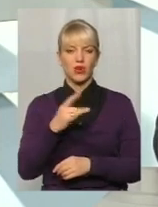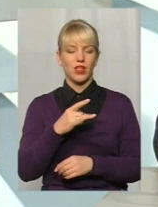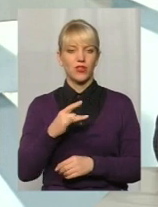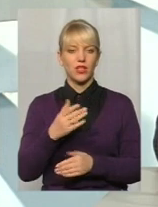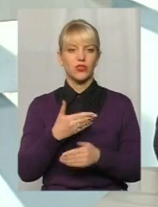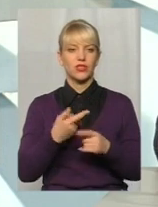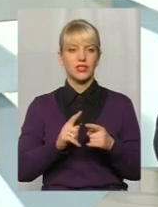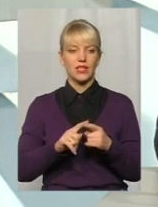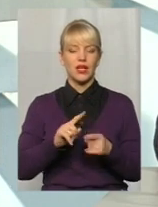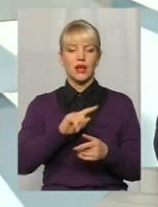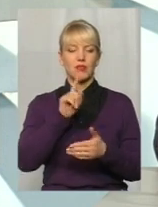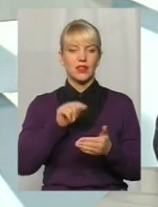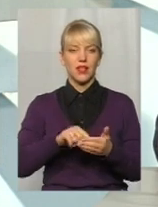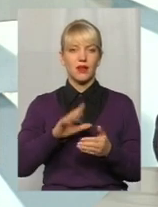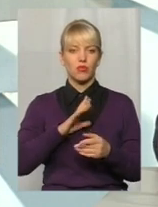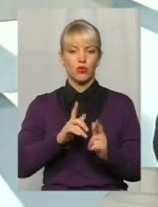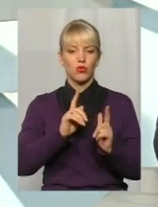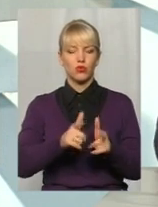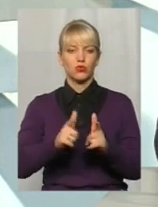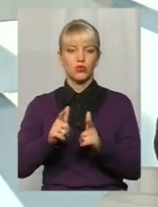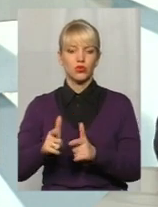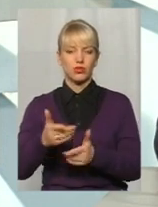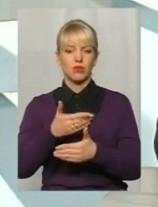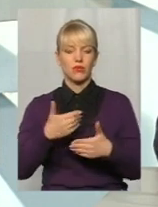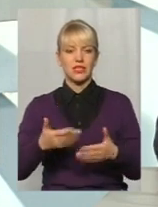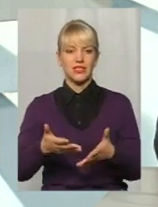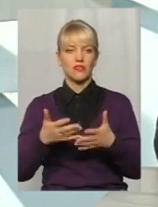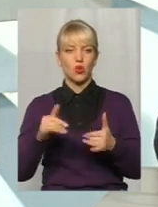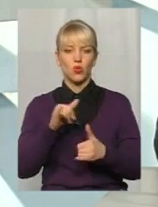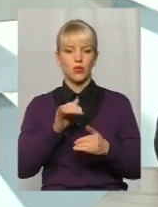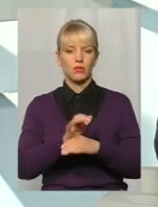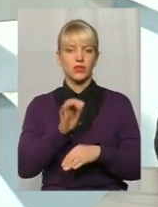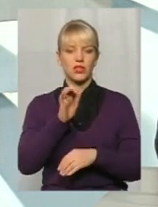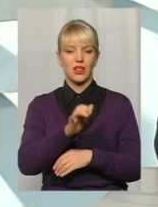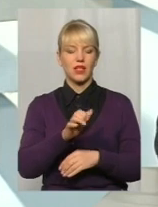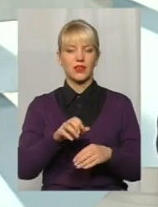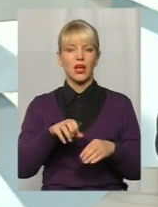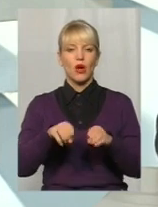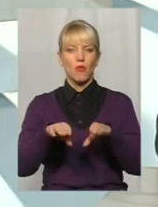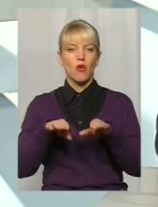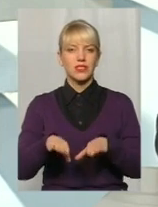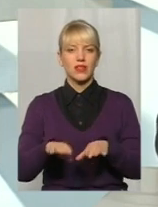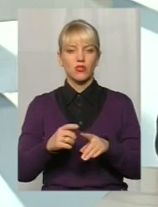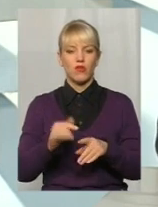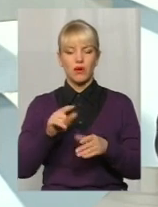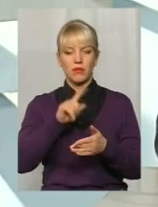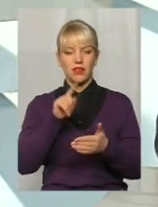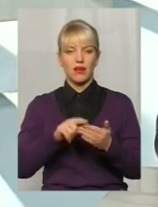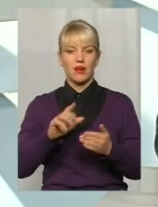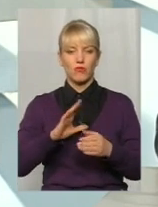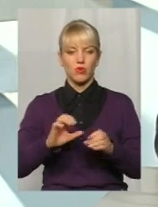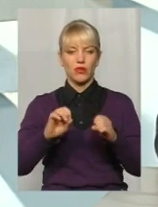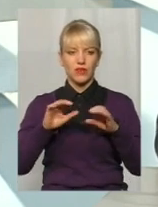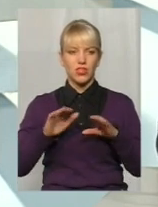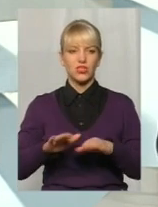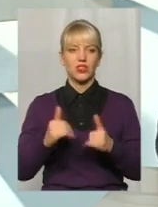питання було узгоджено. Ми з'ясували, куди нам направляти постанови, питання було вирішено і на даний час вже